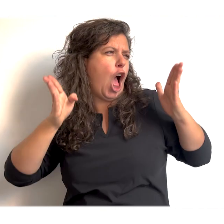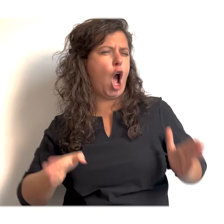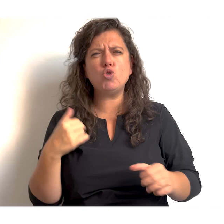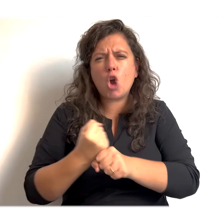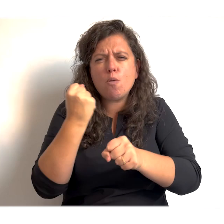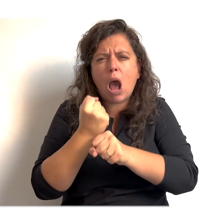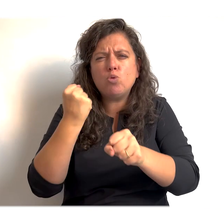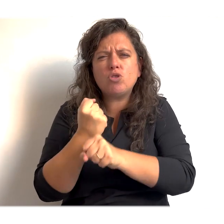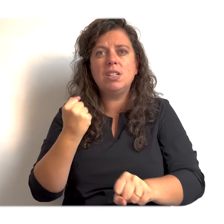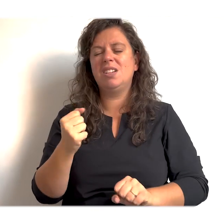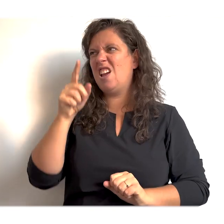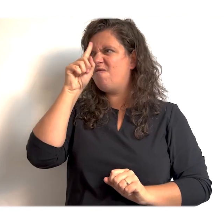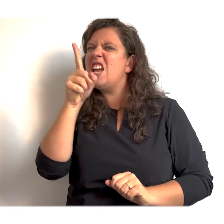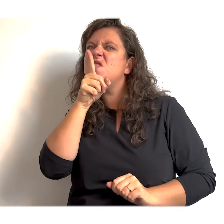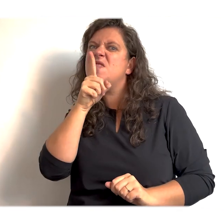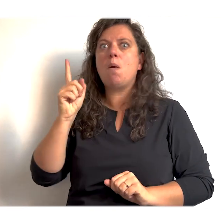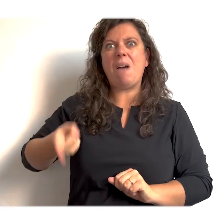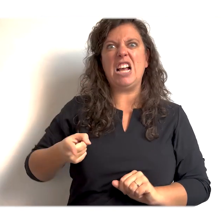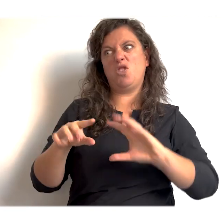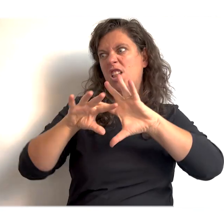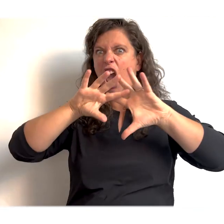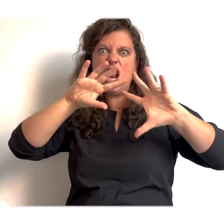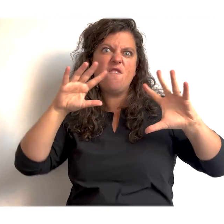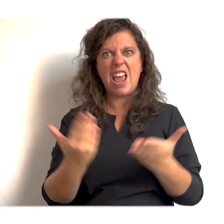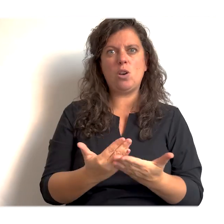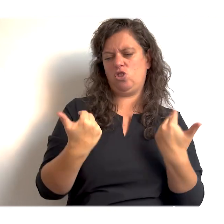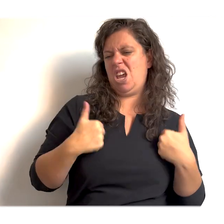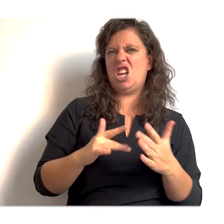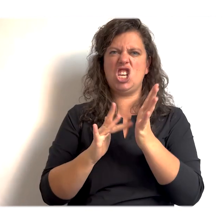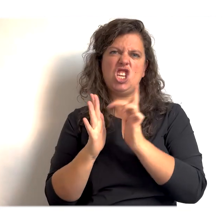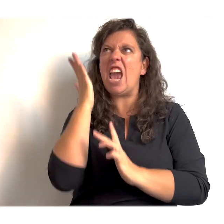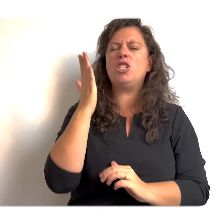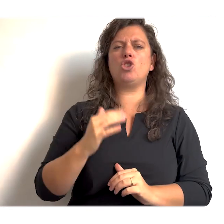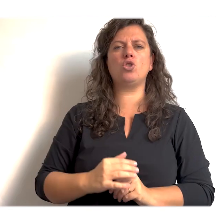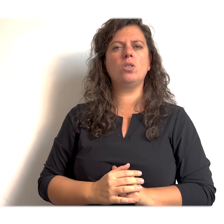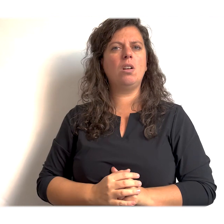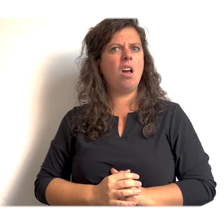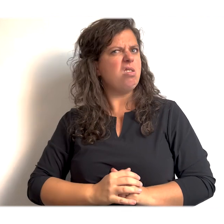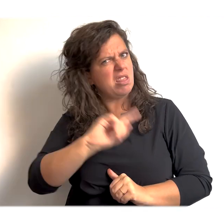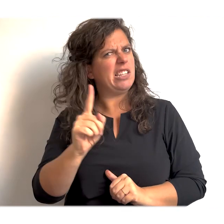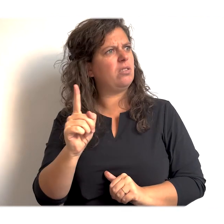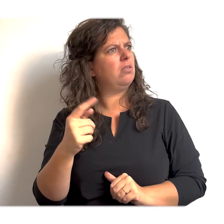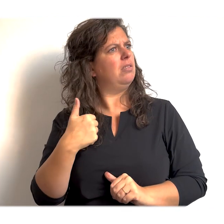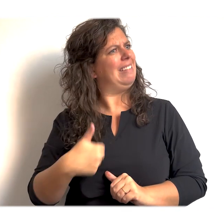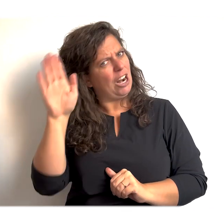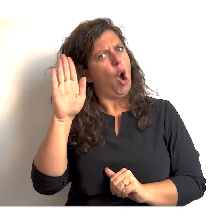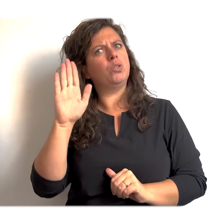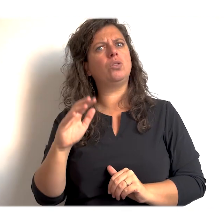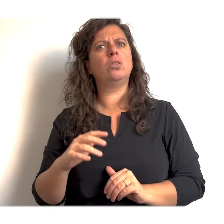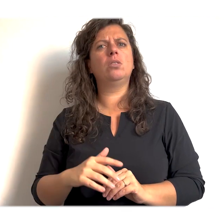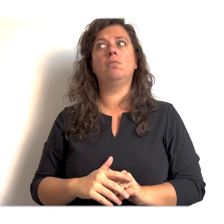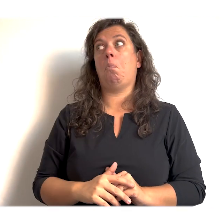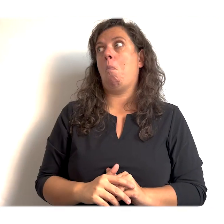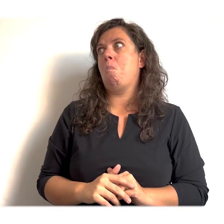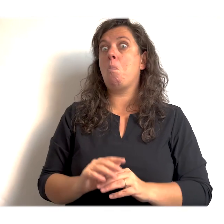en weet je wie de baas is van de hele wereld? Nou? De Heere Jezus. Nee, niet helemaal. Nu is de Heere God. Nou, of